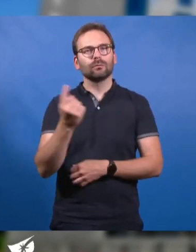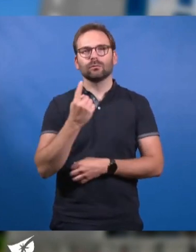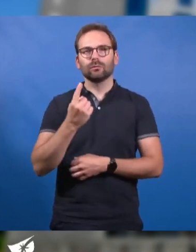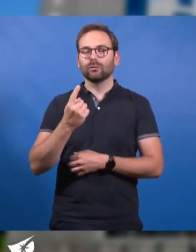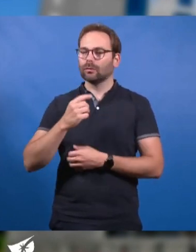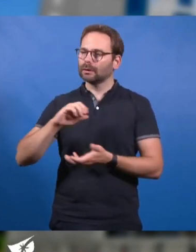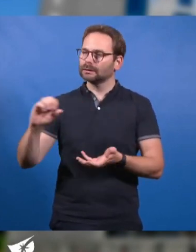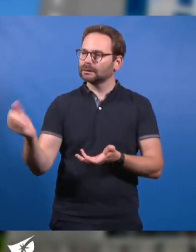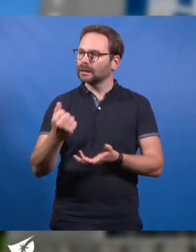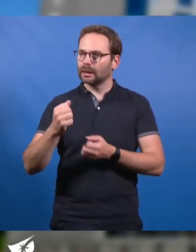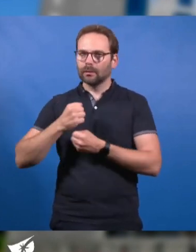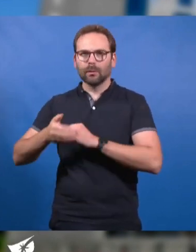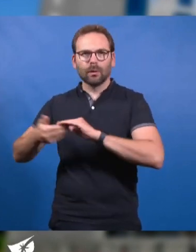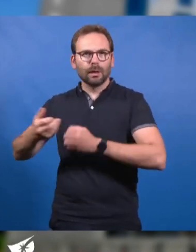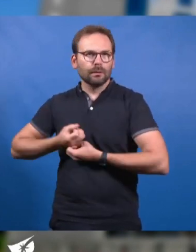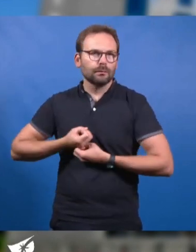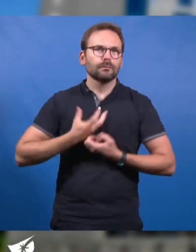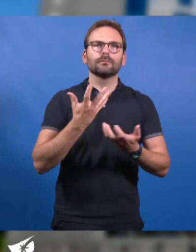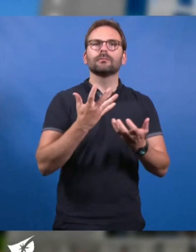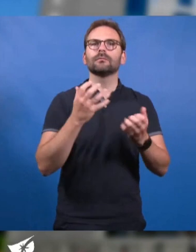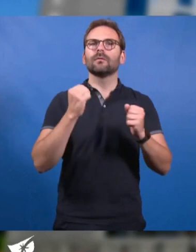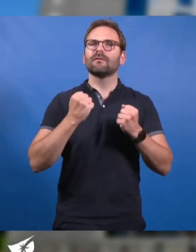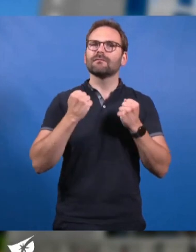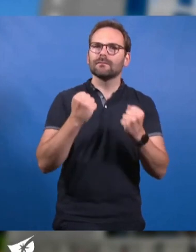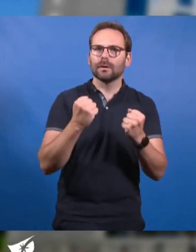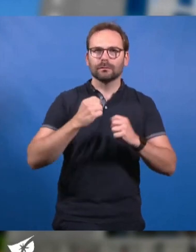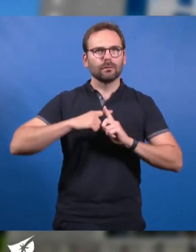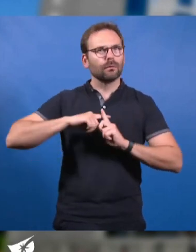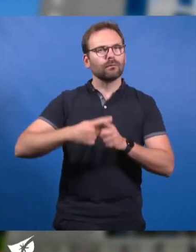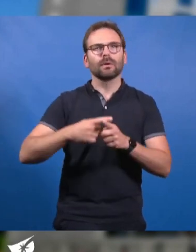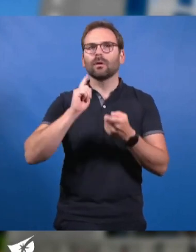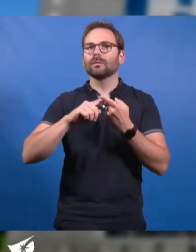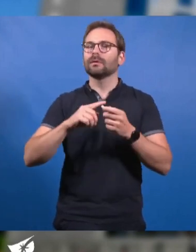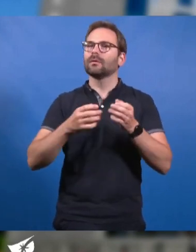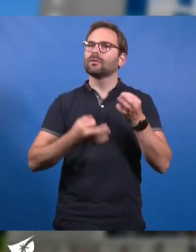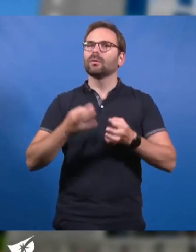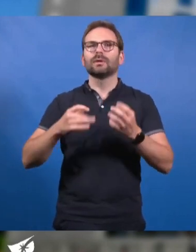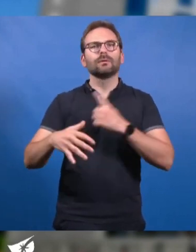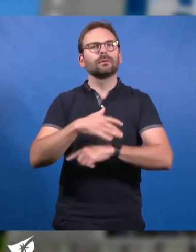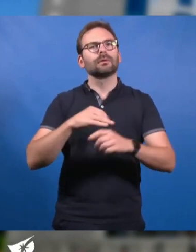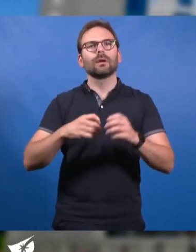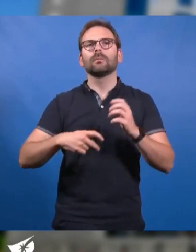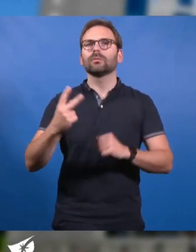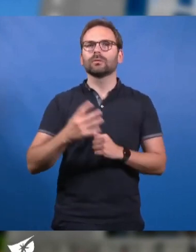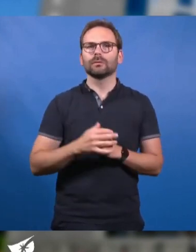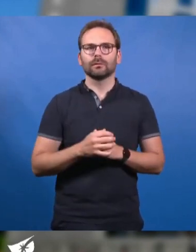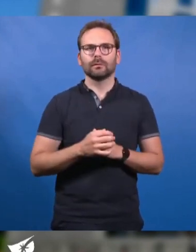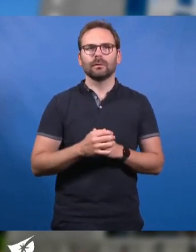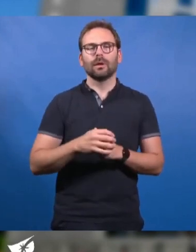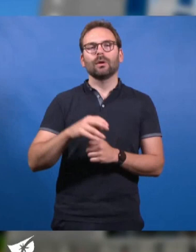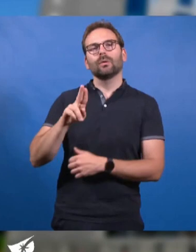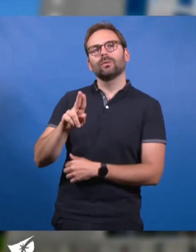avec force et conviction pour plus de justice sociale. Depuis la direction de l